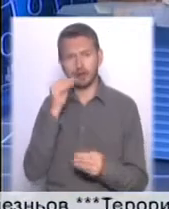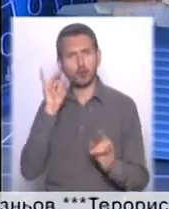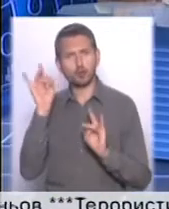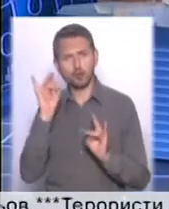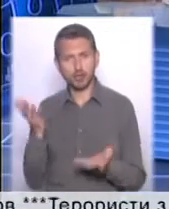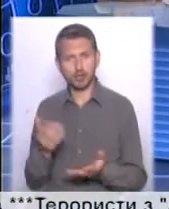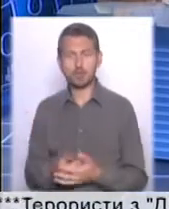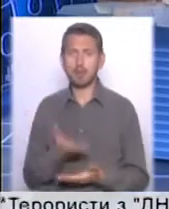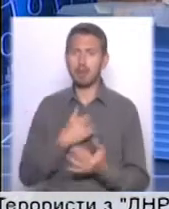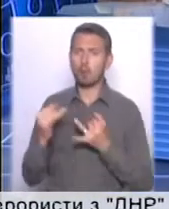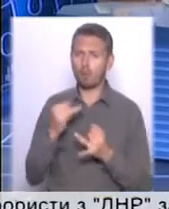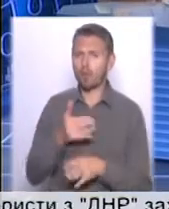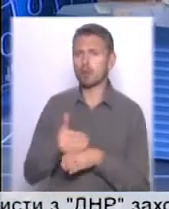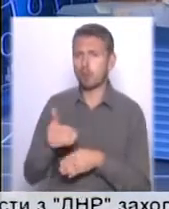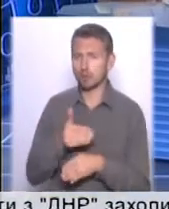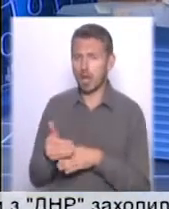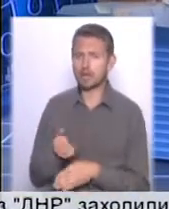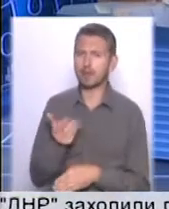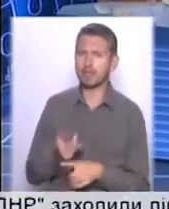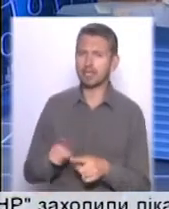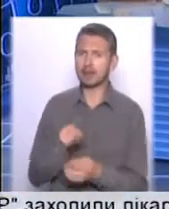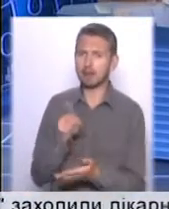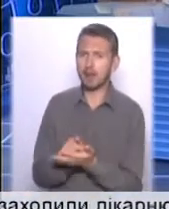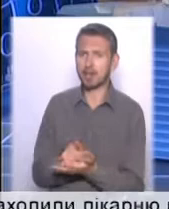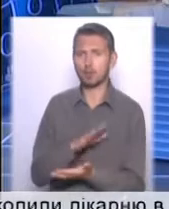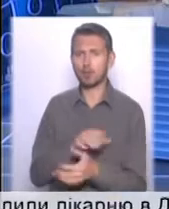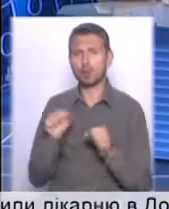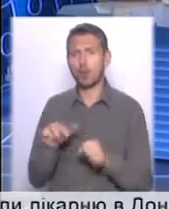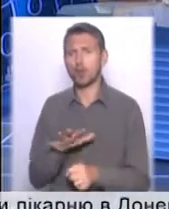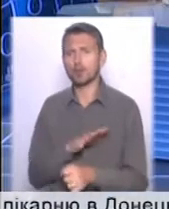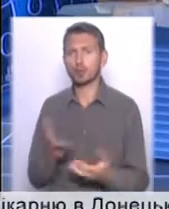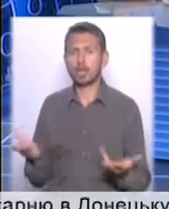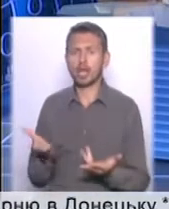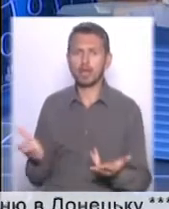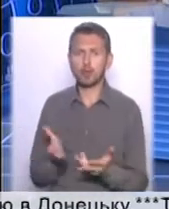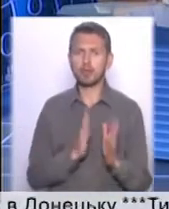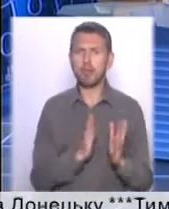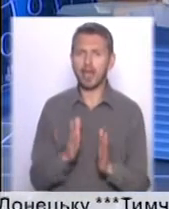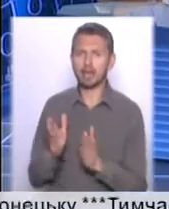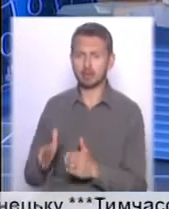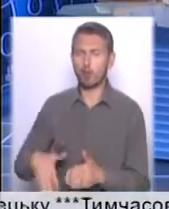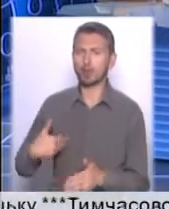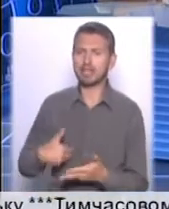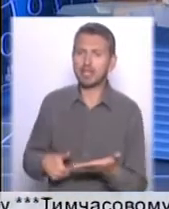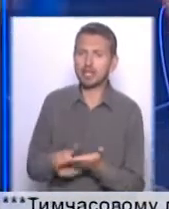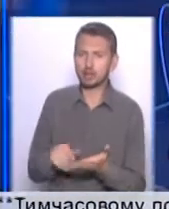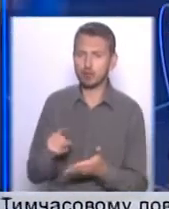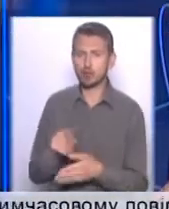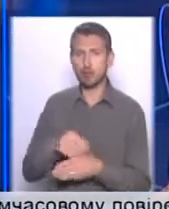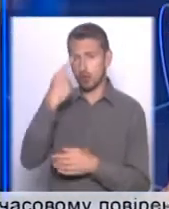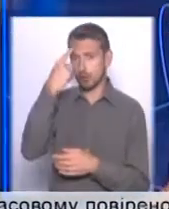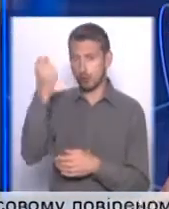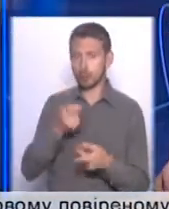Ми поговоримо з вами далі, наскільки це має бути і може бути, дійсно, якимось механізмом дієвим, щоб якось доводити владі